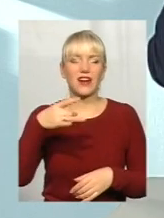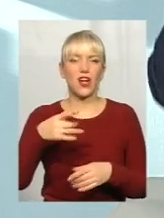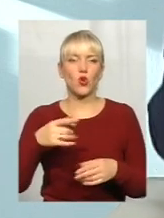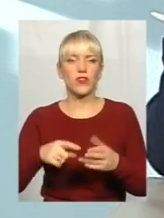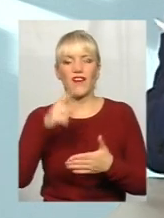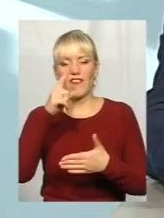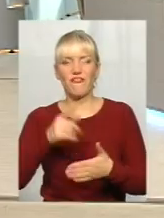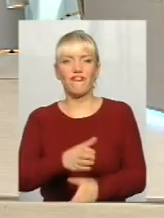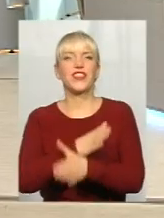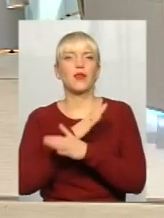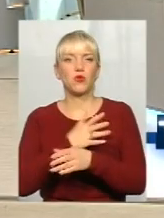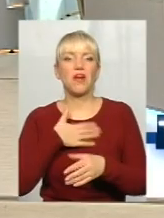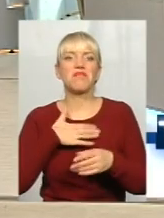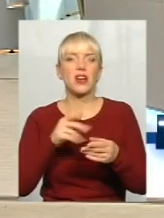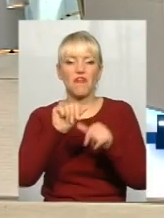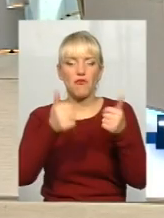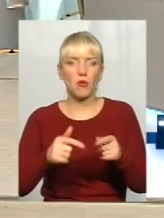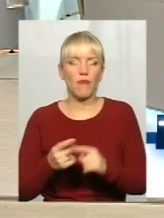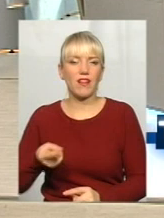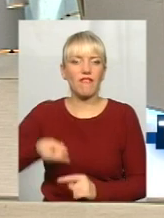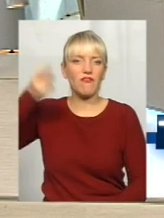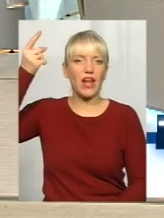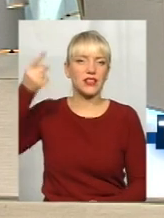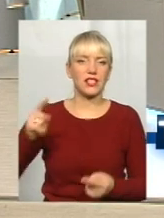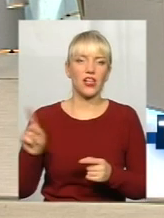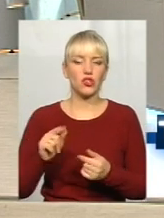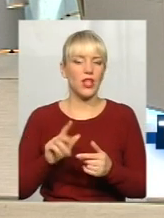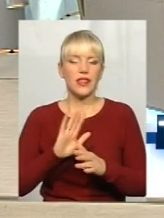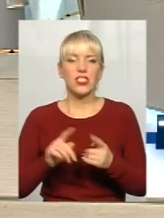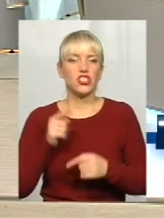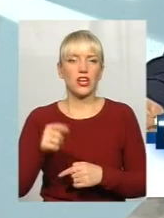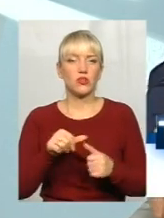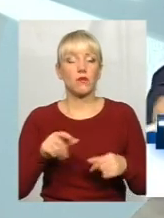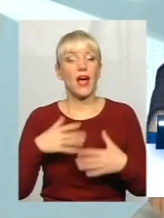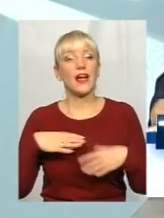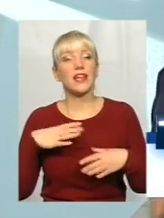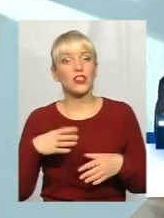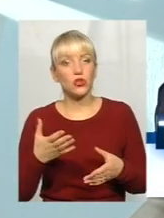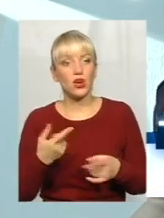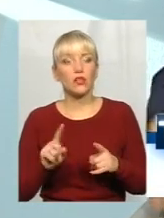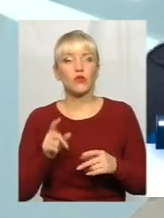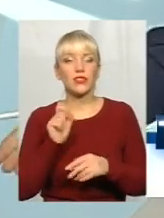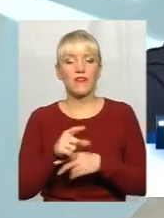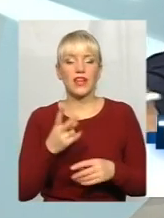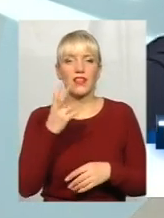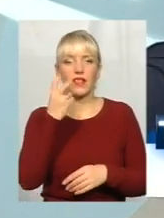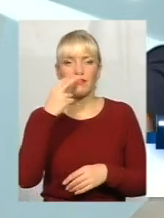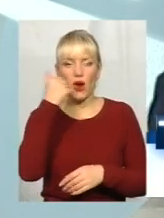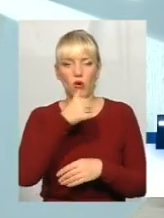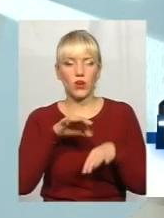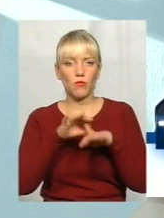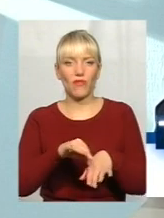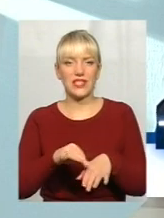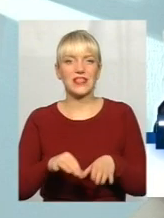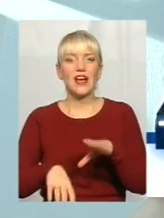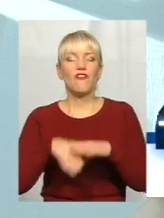ж ми так формуємо сьогодні ту вертикаль? Що треба, щоб навіть не через комісії? Для чого ми? Та для того, щоб завдання на 2 роки вибори провести, які будуть президента